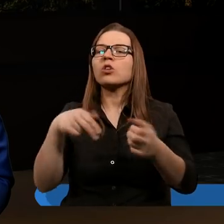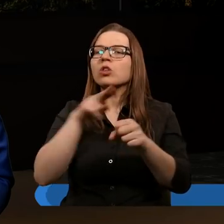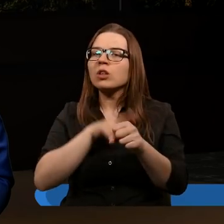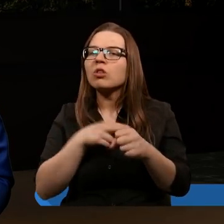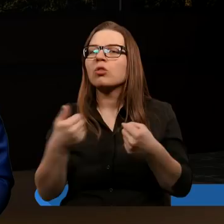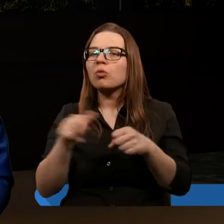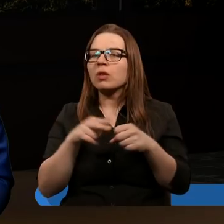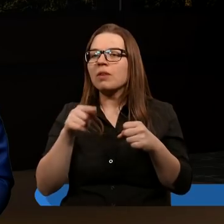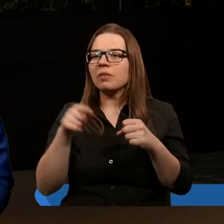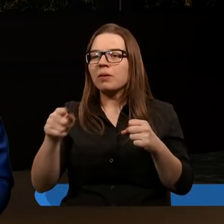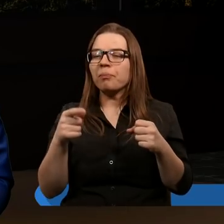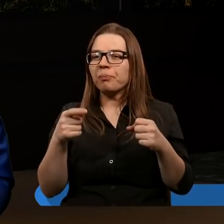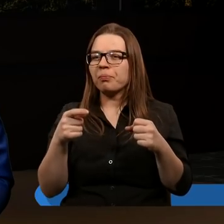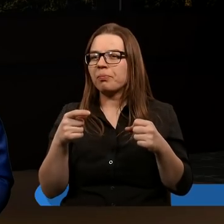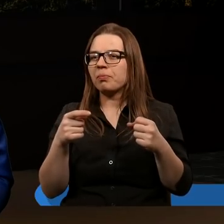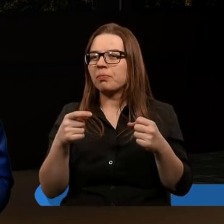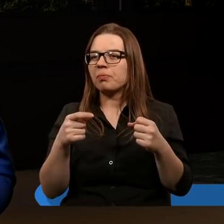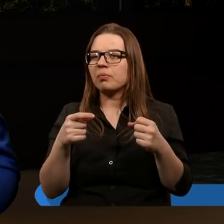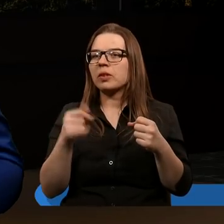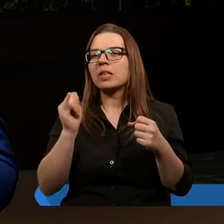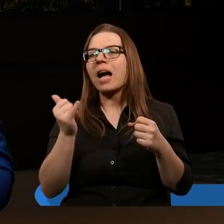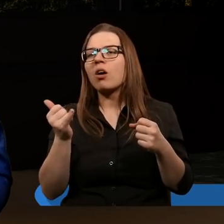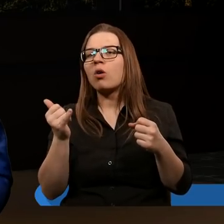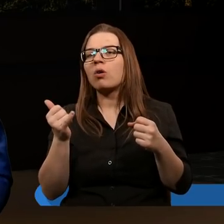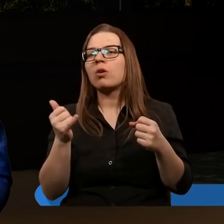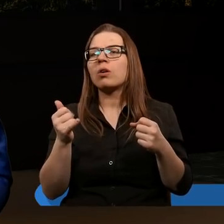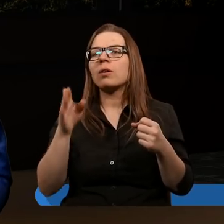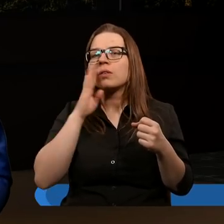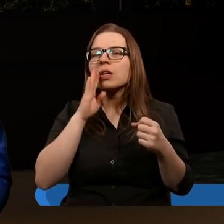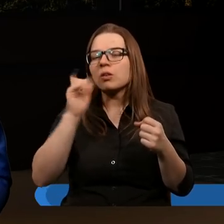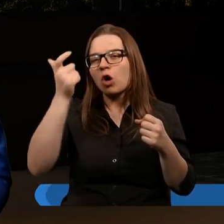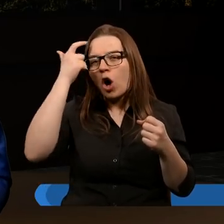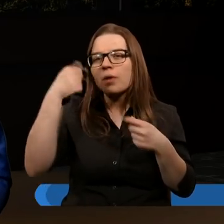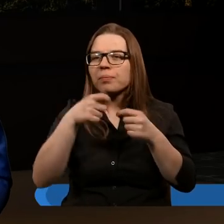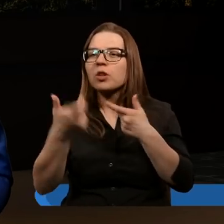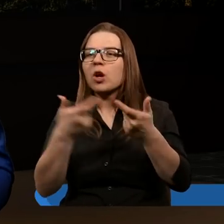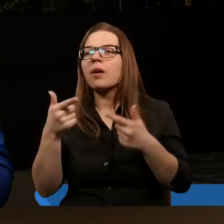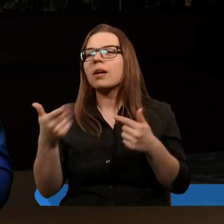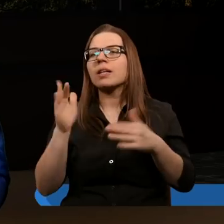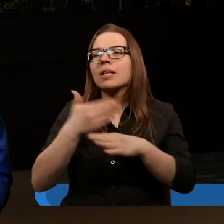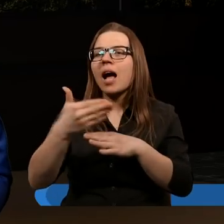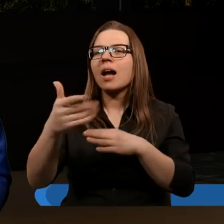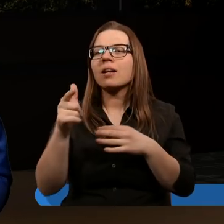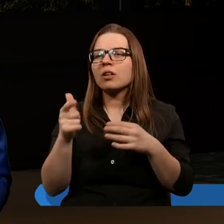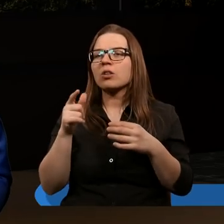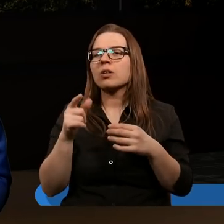kiedy chrześcijanie byli przyrodowani w zasadzie spojrzający to od okresu Nerona wiemy i potem dalej